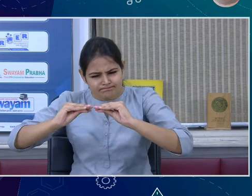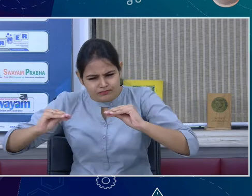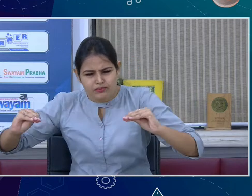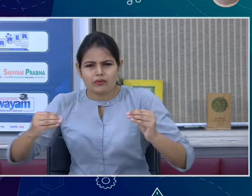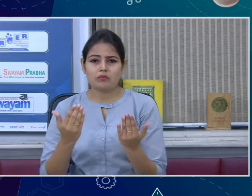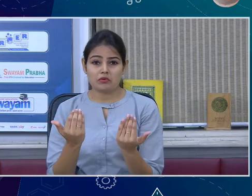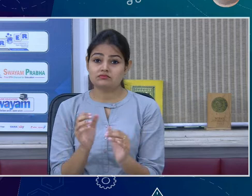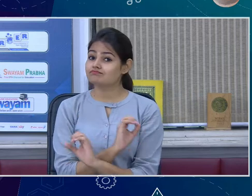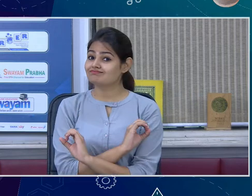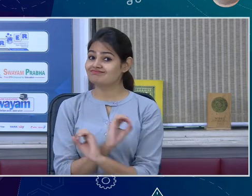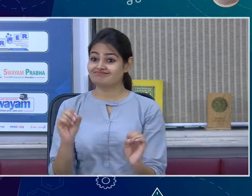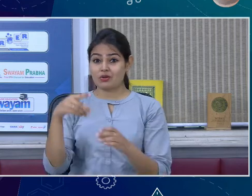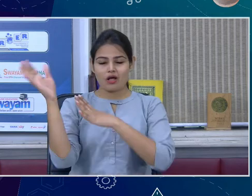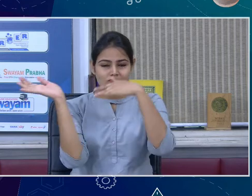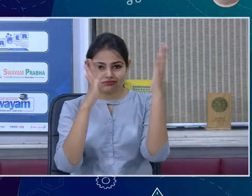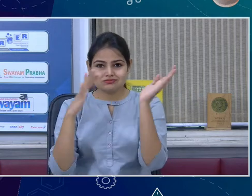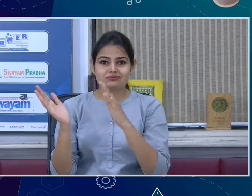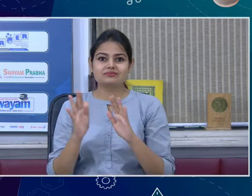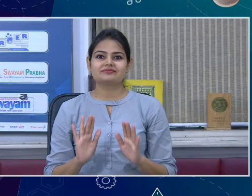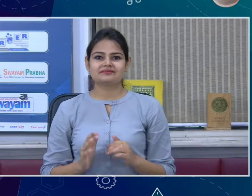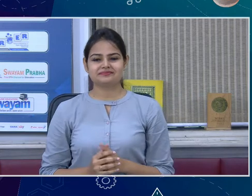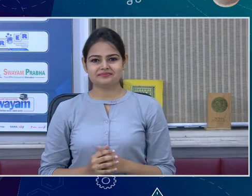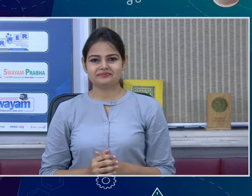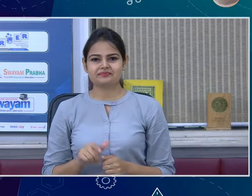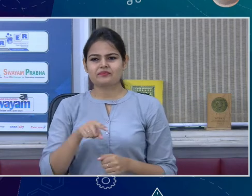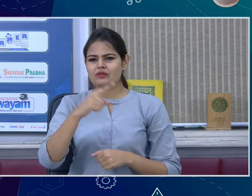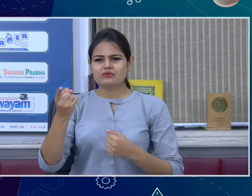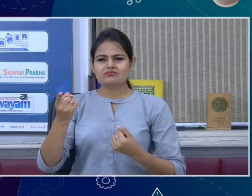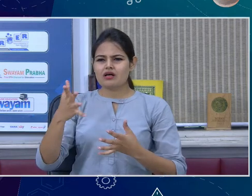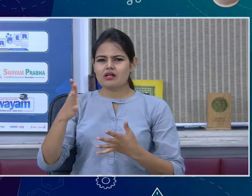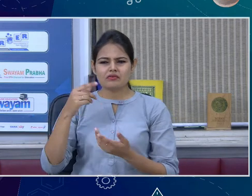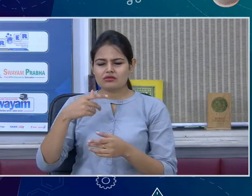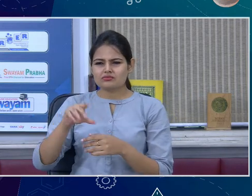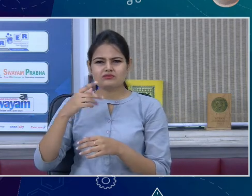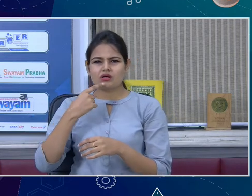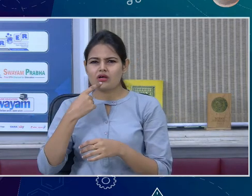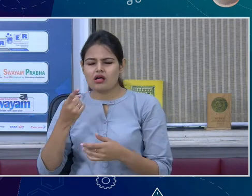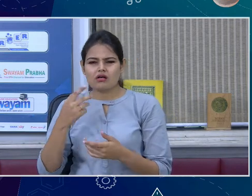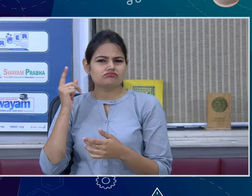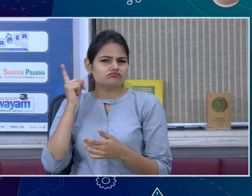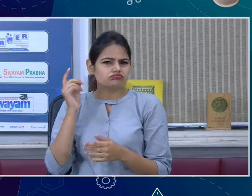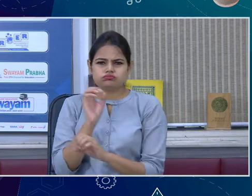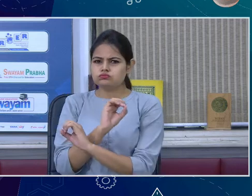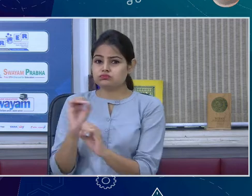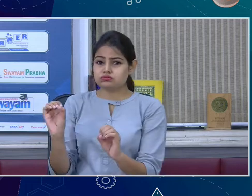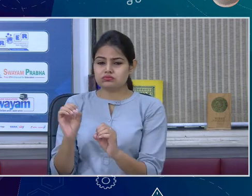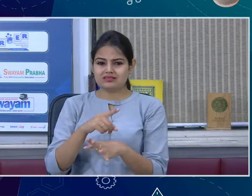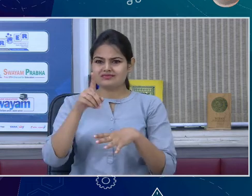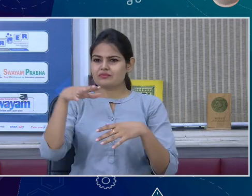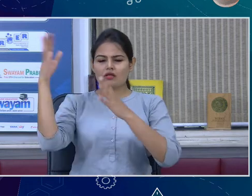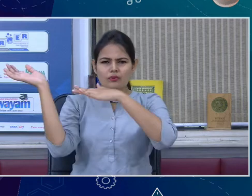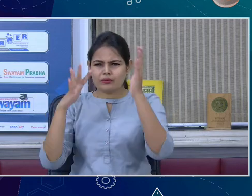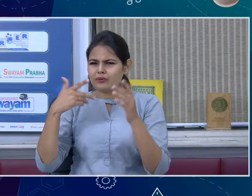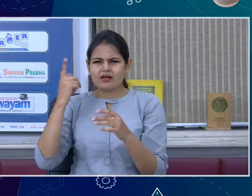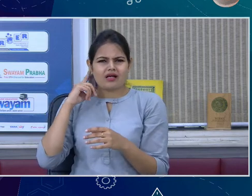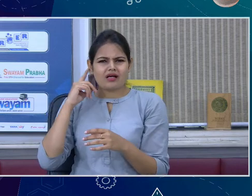oxygen from and in can be used ductile which can a ductile when you are your hands, you a hand you touch it